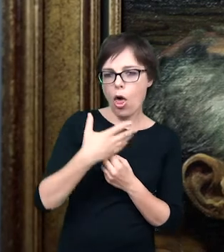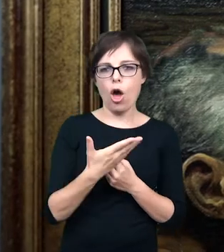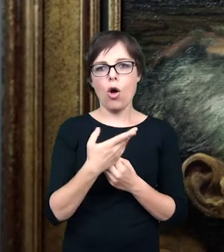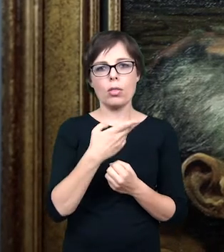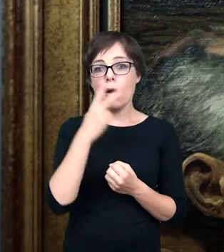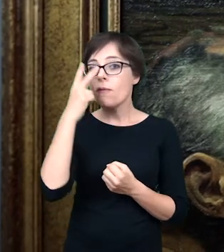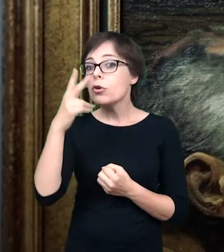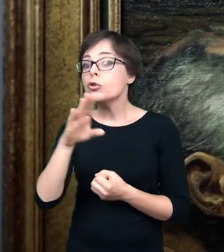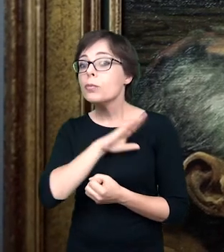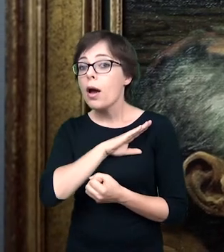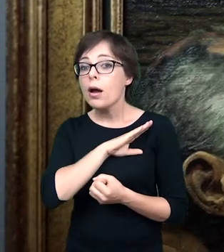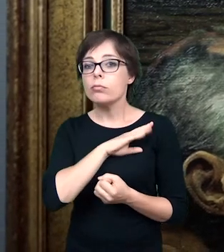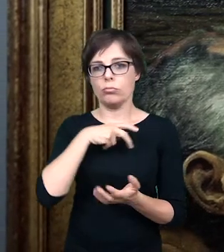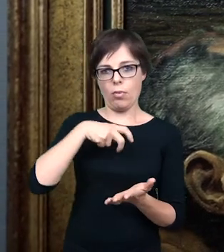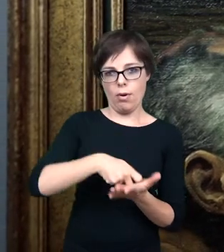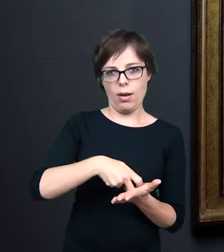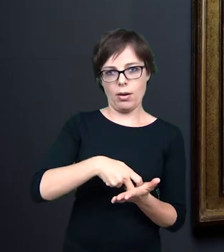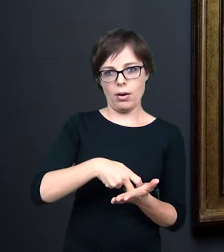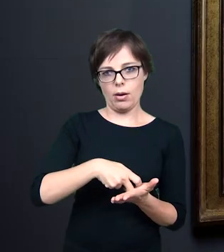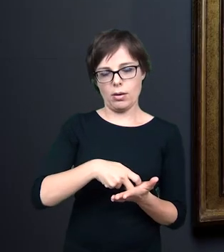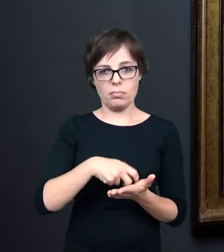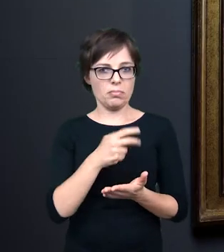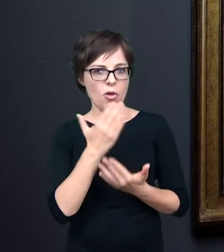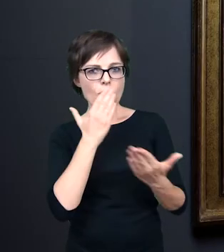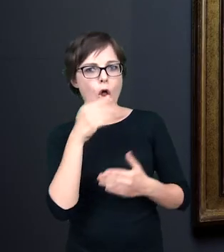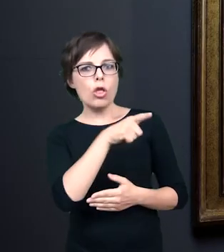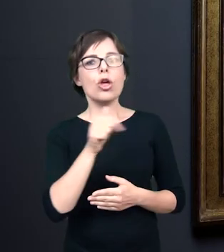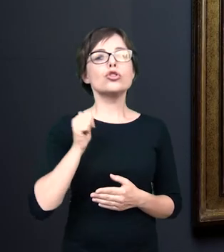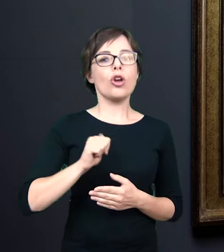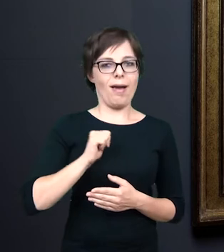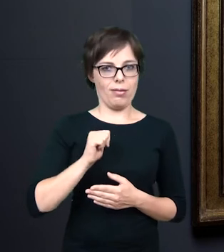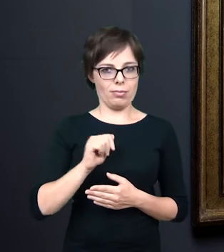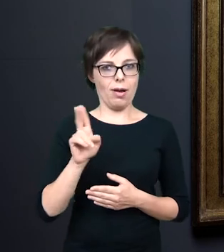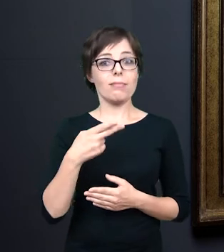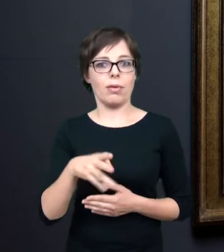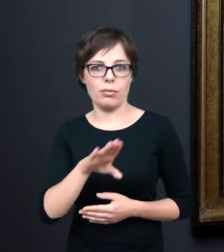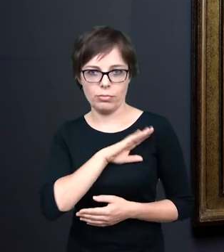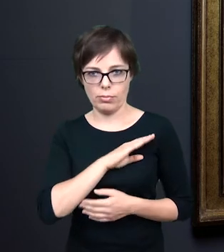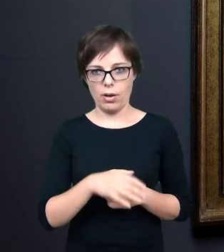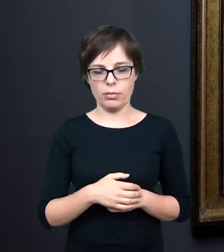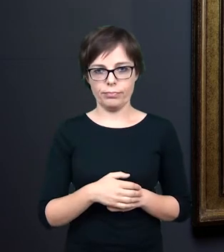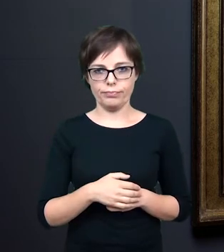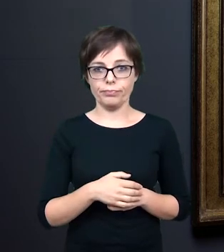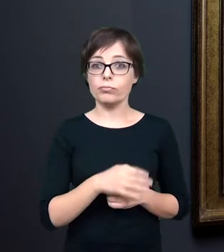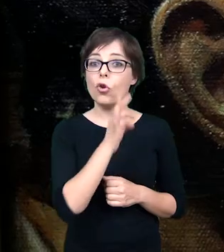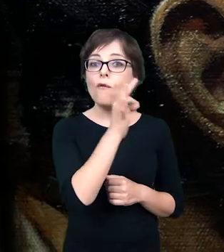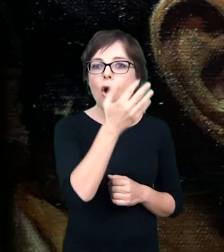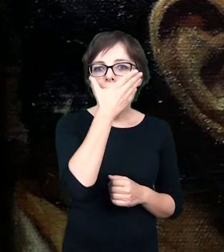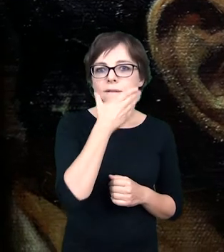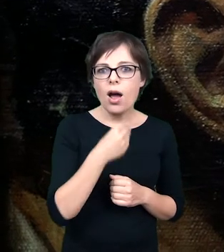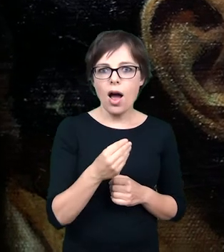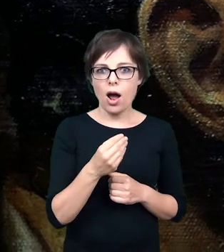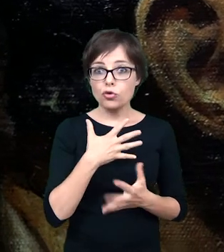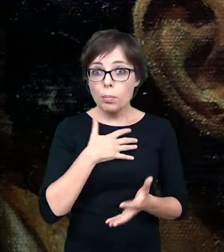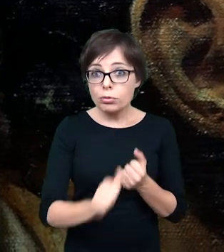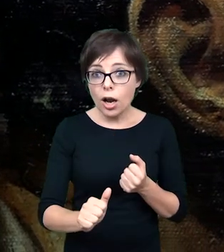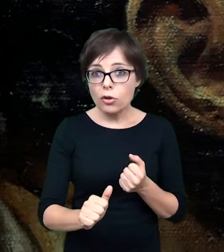można powiedzieć, że on jakby czeka już na tę śmierć. Nie widać w jego twarzy przerażenia, wręcz